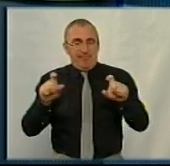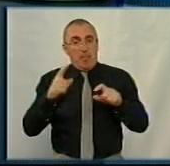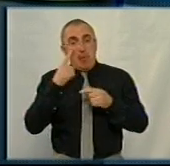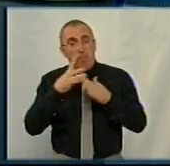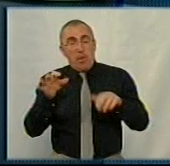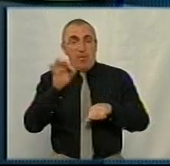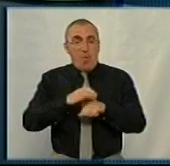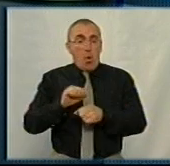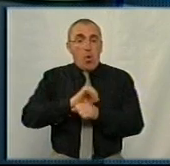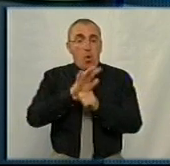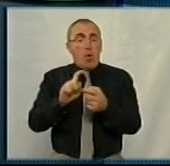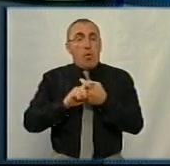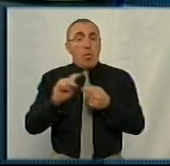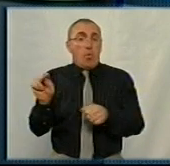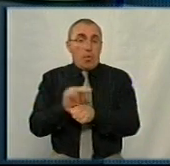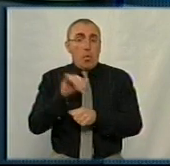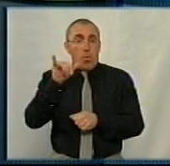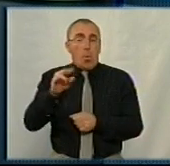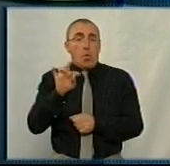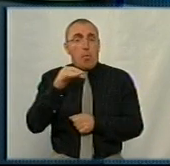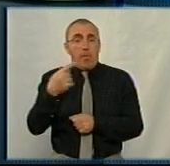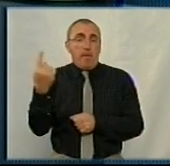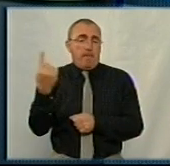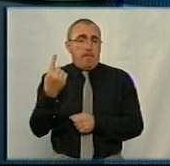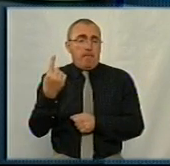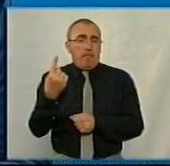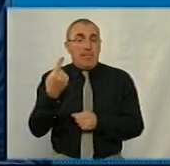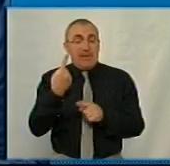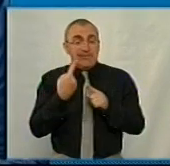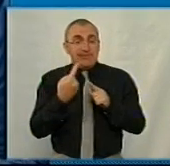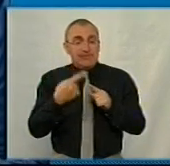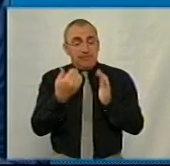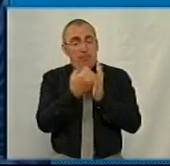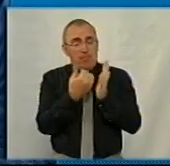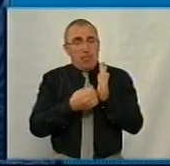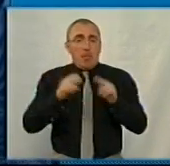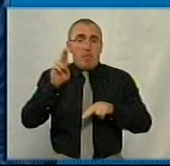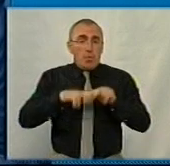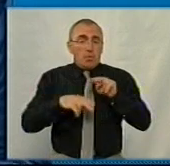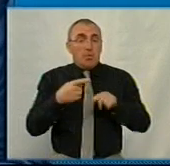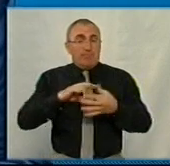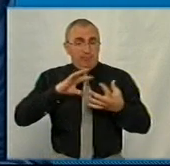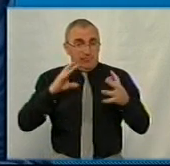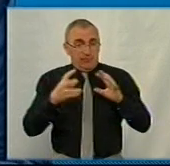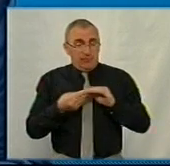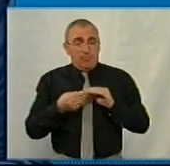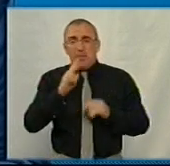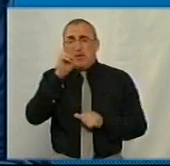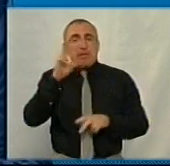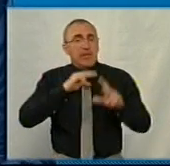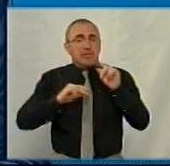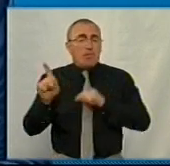більшість хворих на коронавірус лікується саме у Кропивницькому. Завжди програми пишуться і будуються таким чином, що ніхто не